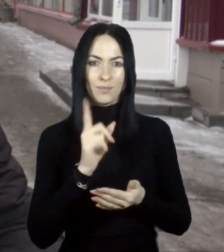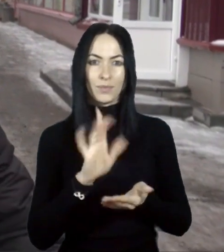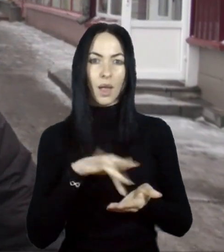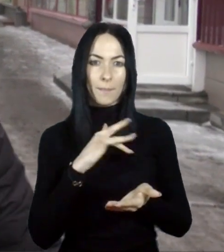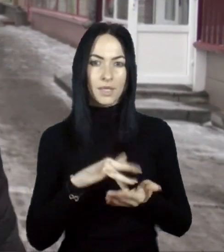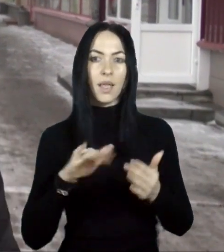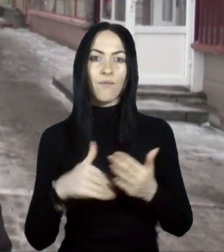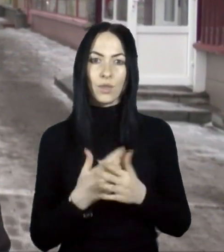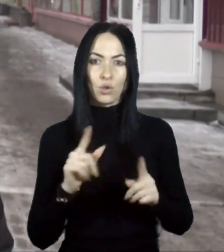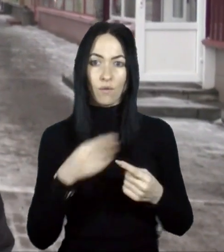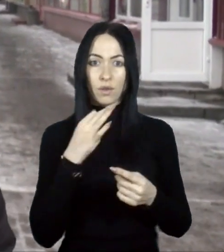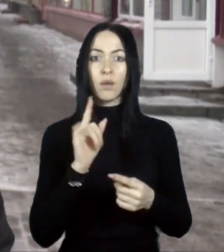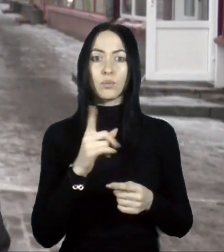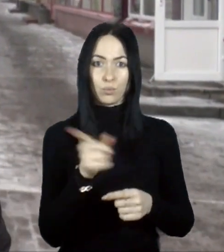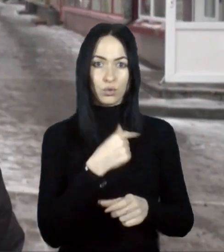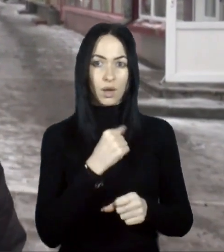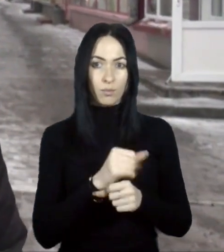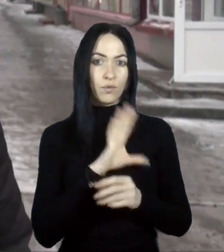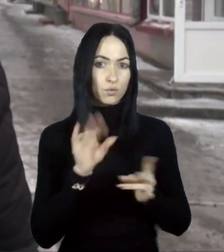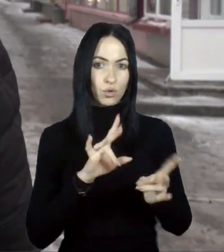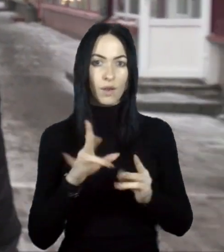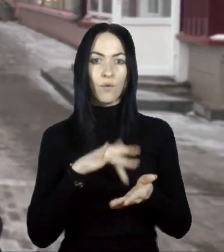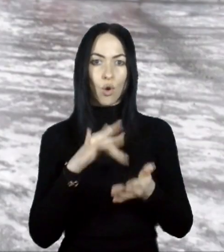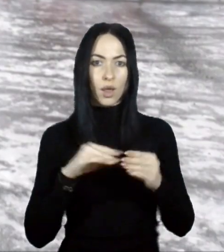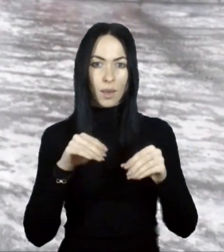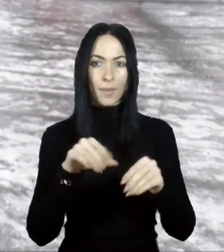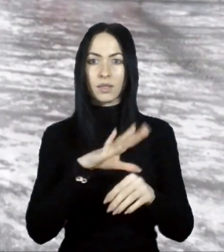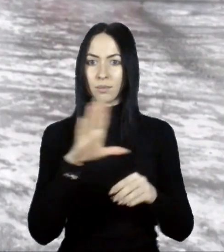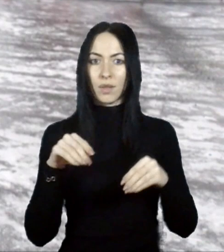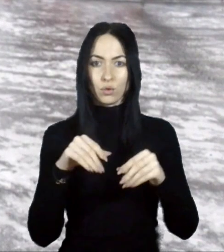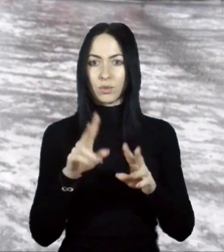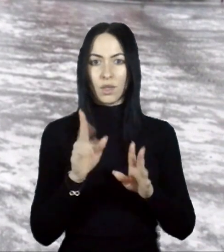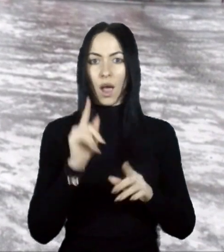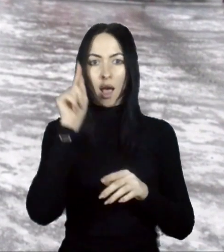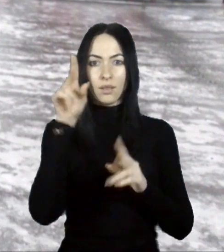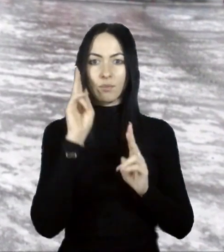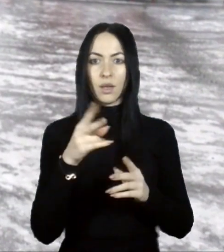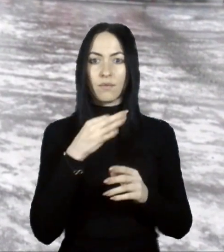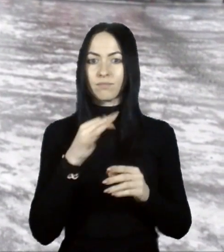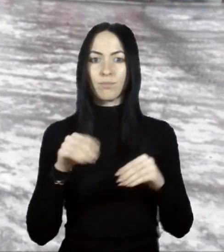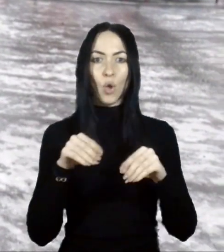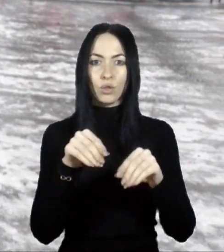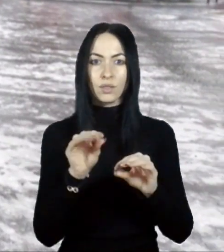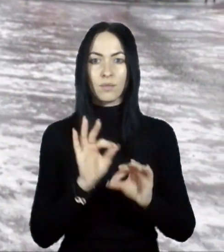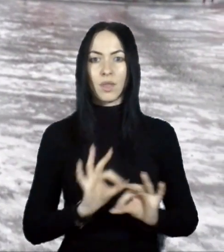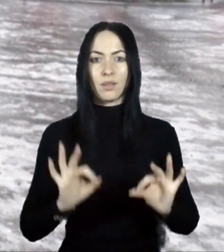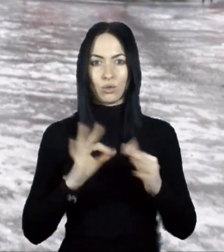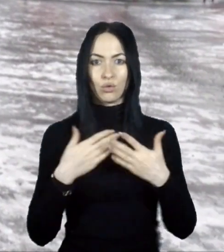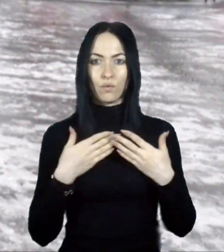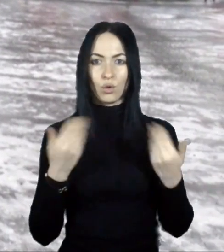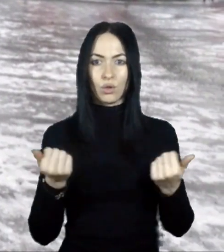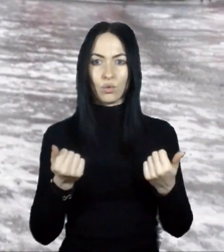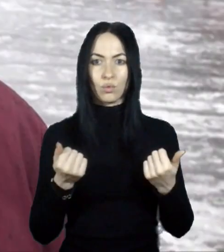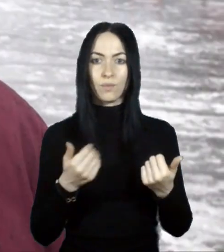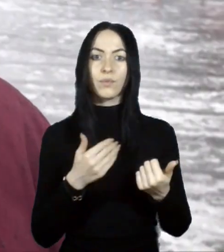чому? Все підсипано тут, в місті підсипано, а там я далі не знаю. Підсипано взагалі нічого, нічого. Живала б, звісно,